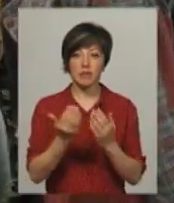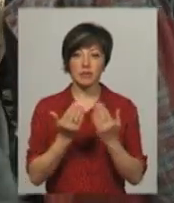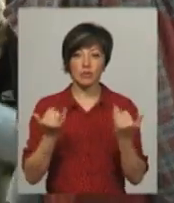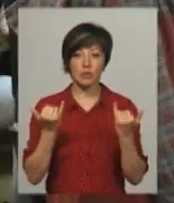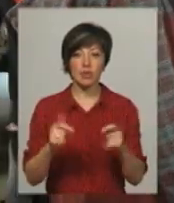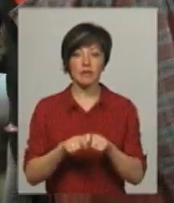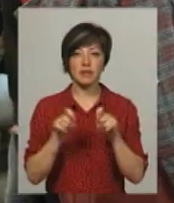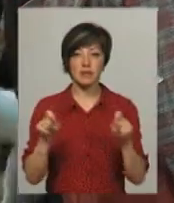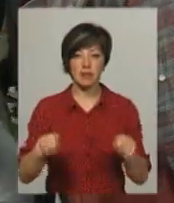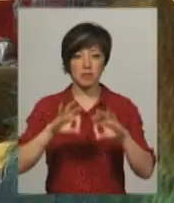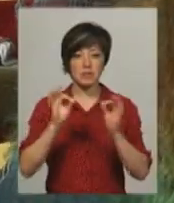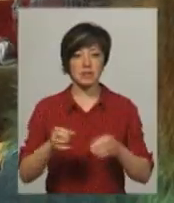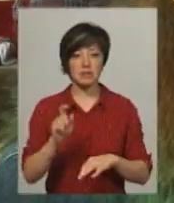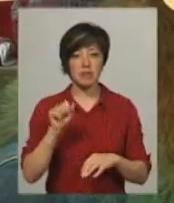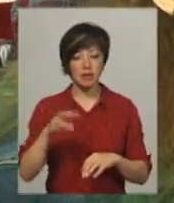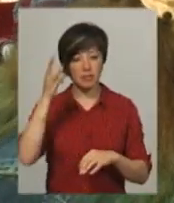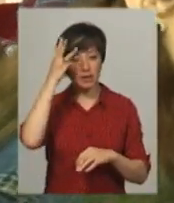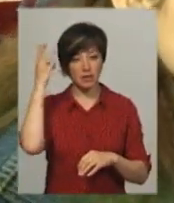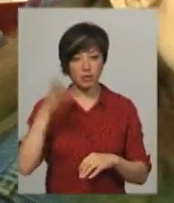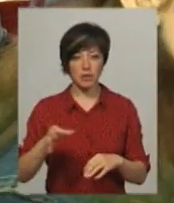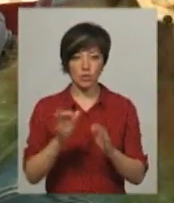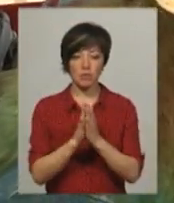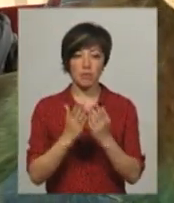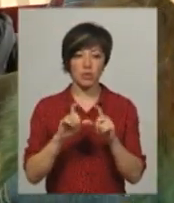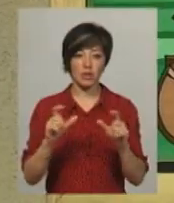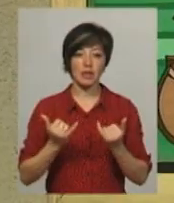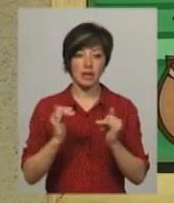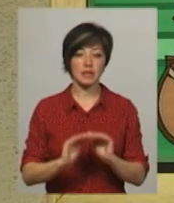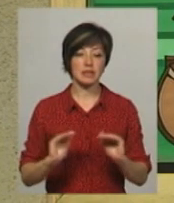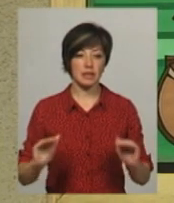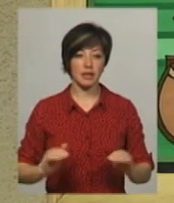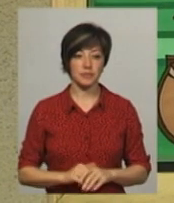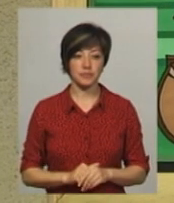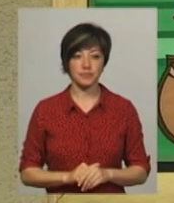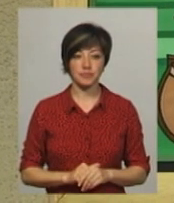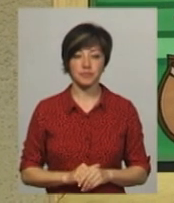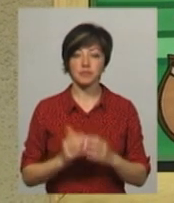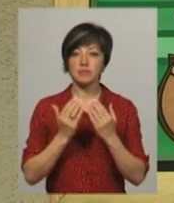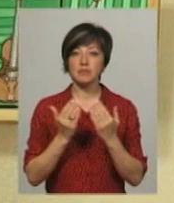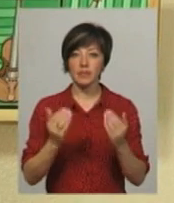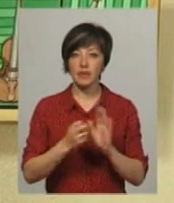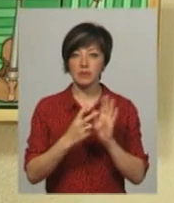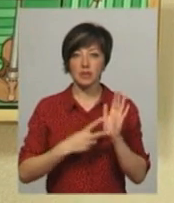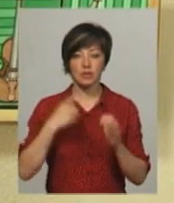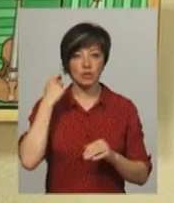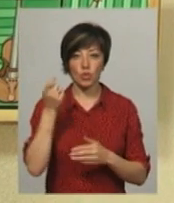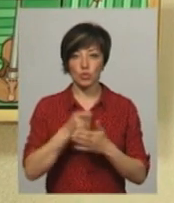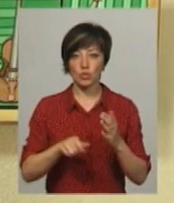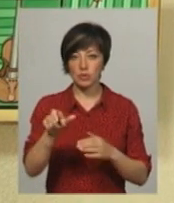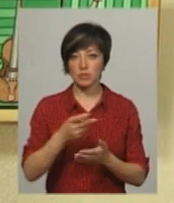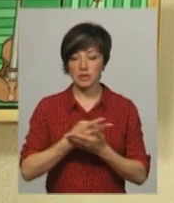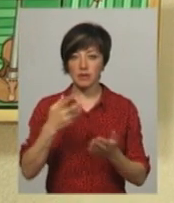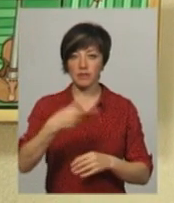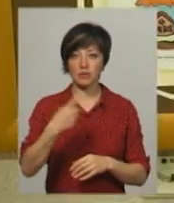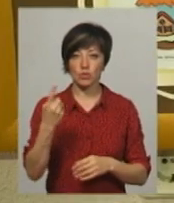сьогодні відкрили у мистецькій залі Хмельницької обласної бібліотеки для дітей імені Тараса Шевченка. В експозиції 17-річна художниця представила